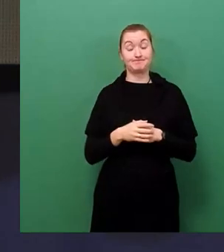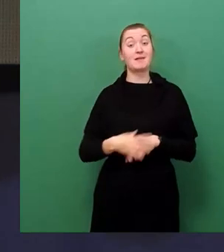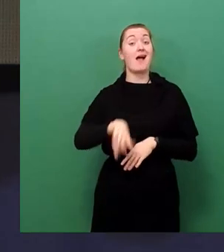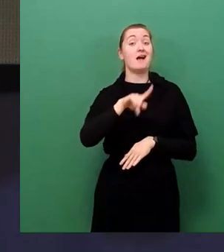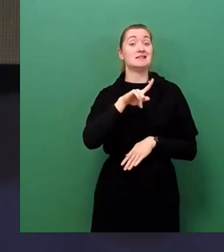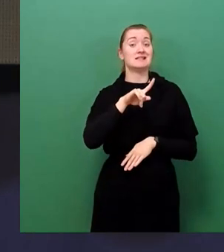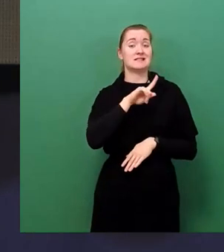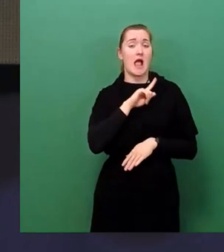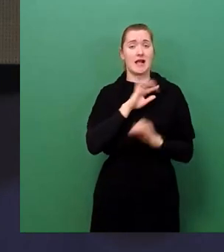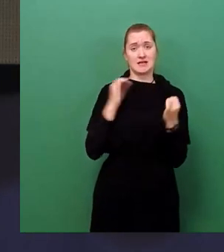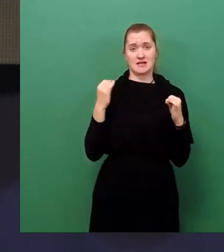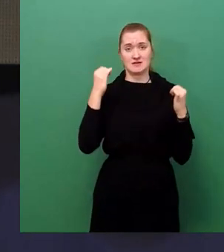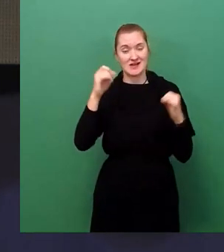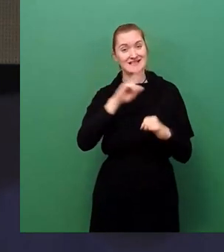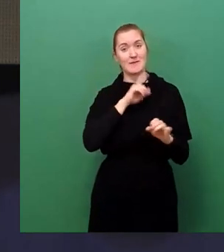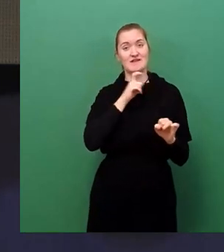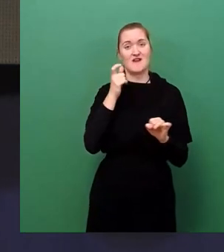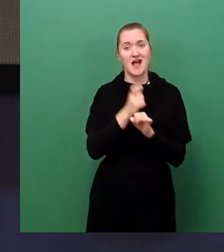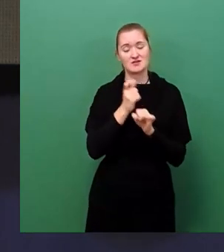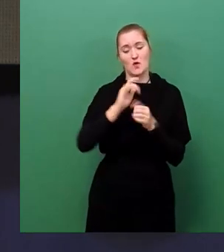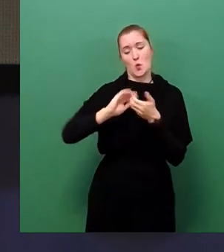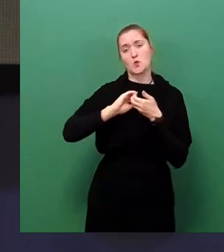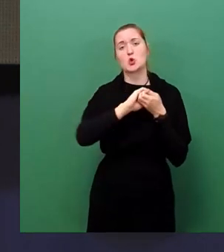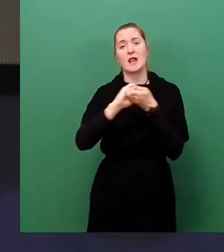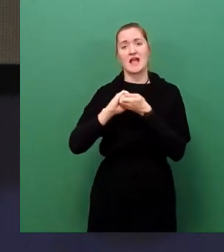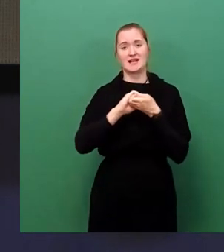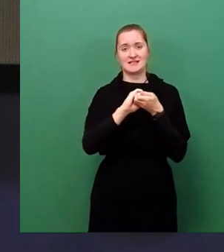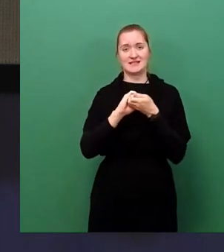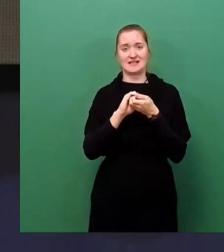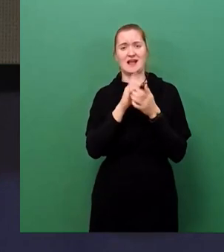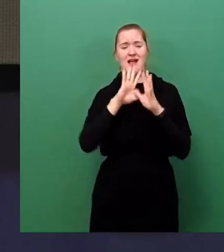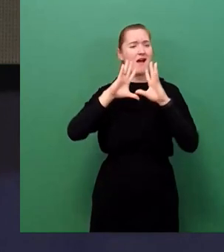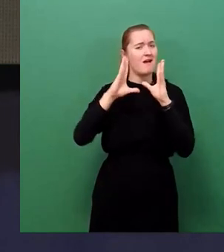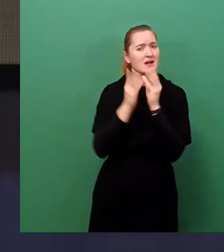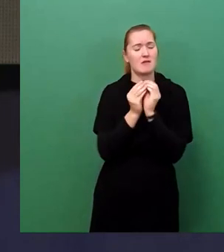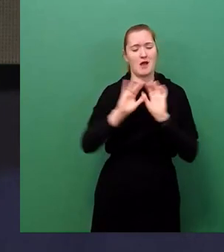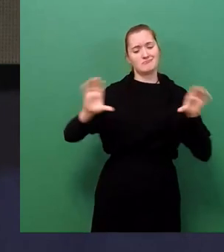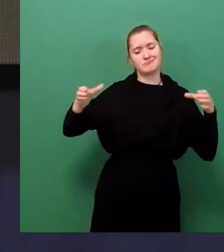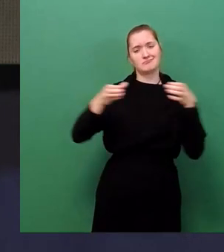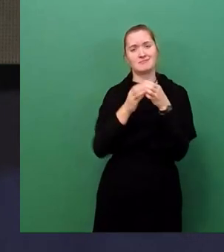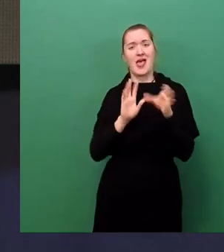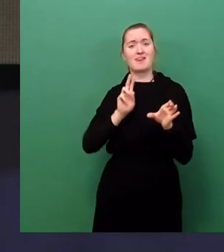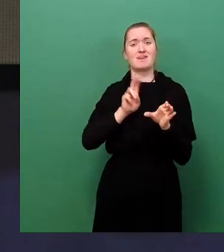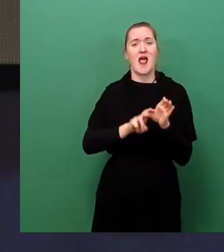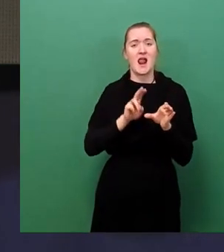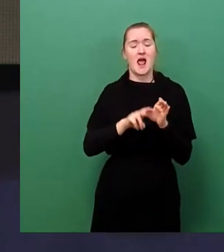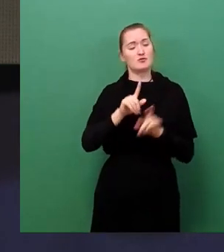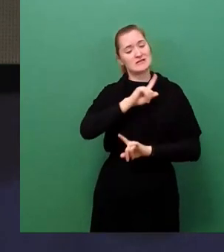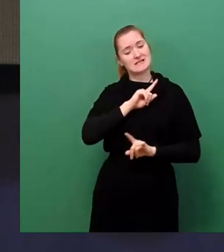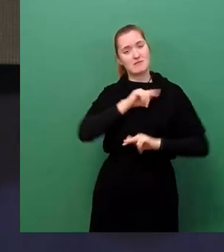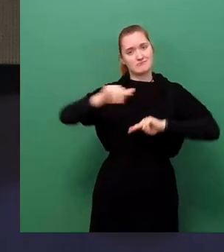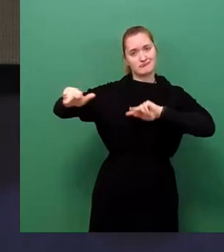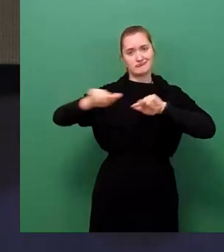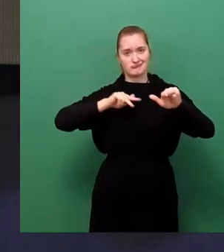Eigenverantwortung, Solidarität, Subsidiarität, Teilhabe und Selbstorganisation sind wichtige